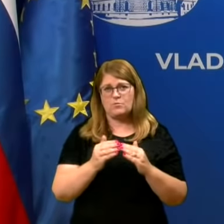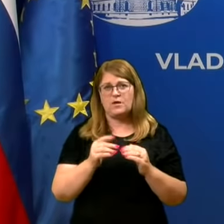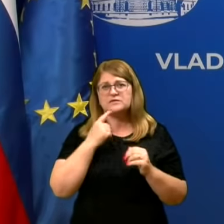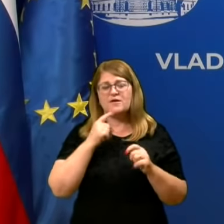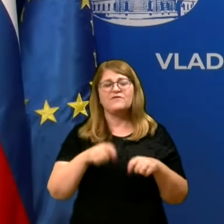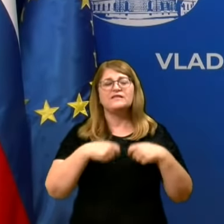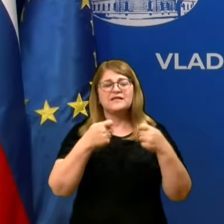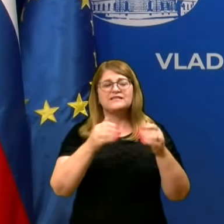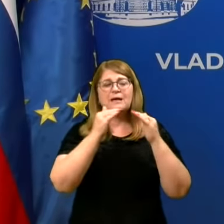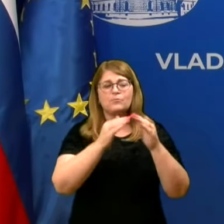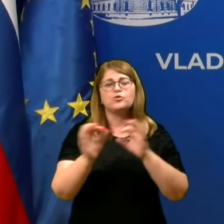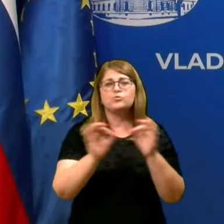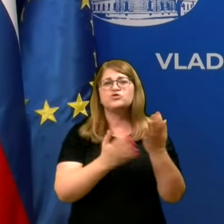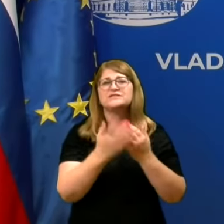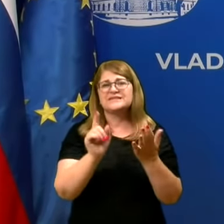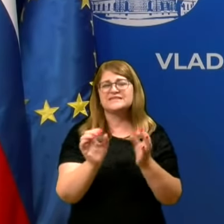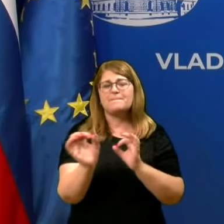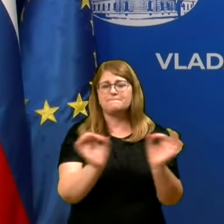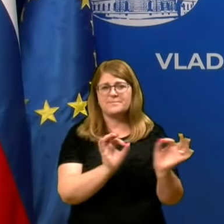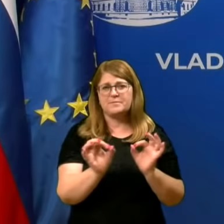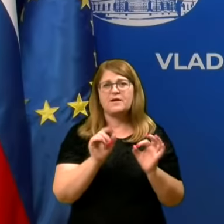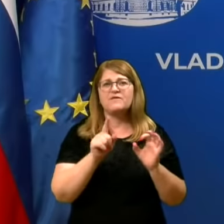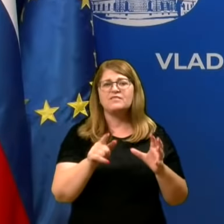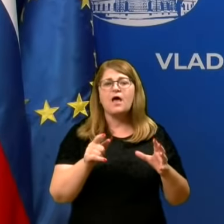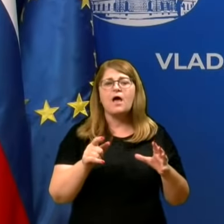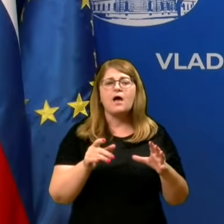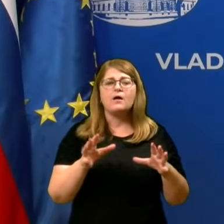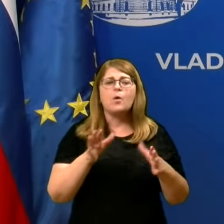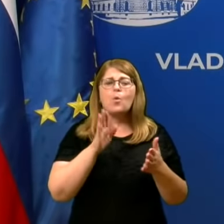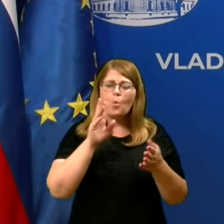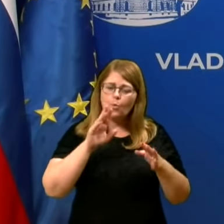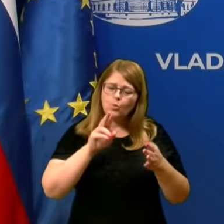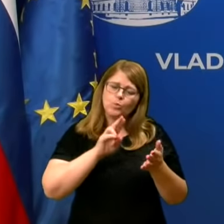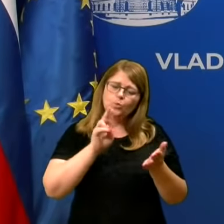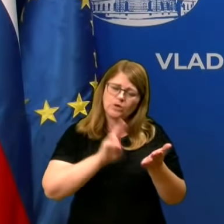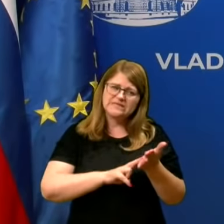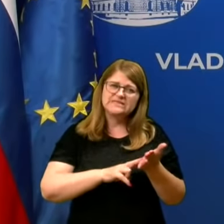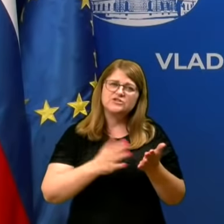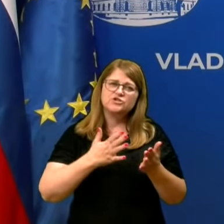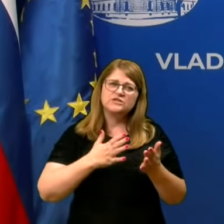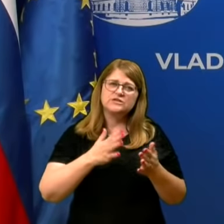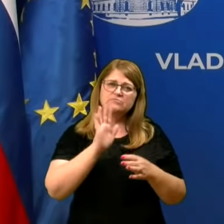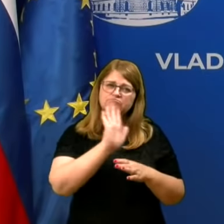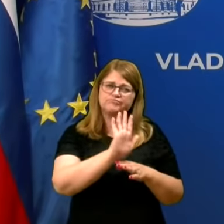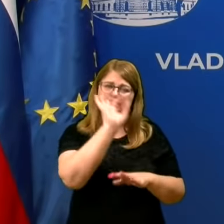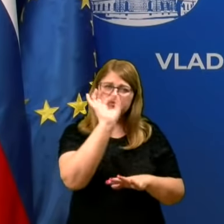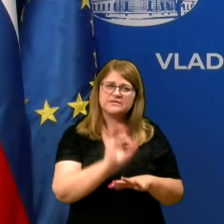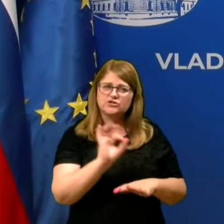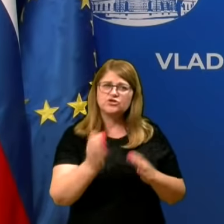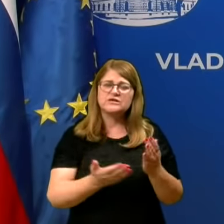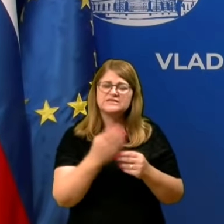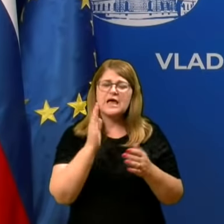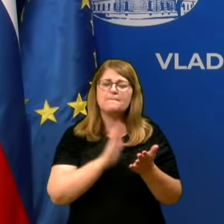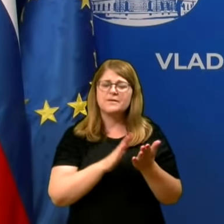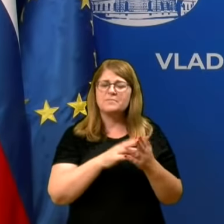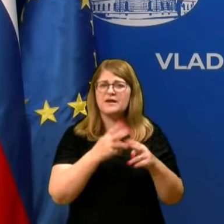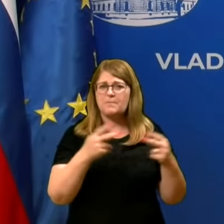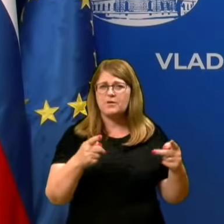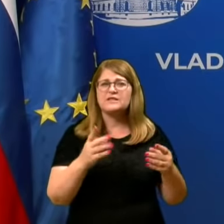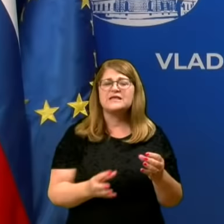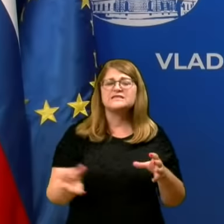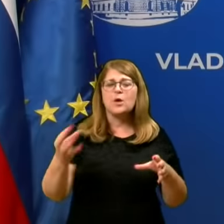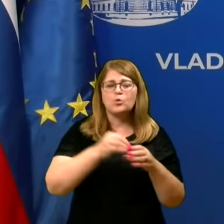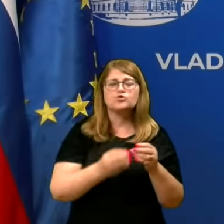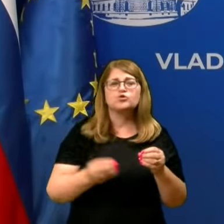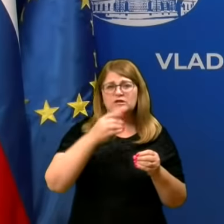damo čas, da se pripravi, da aktivira svoj načrt za primer epidemije, da se upokličamo, da dodatni ljudi, da se odjedi